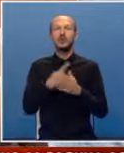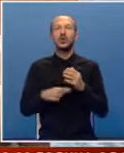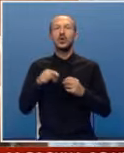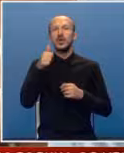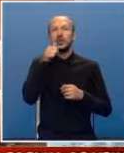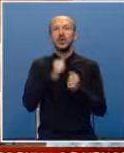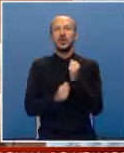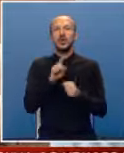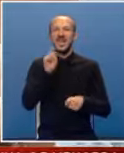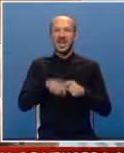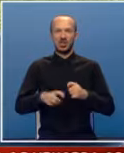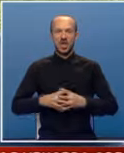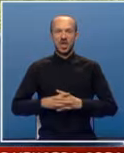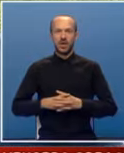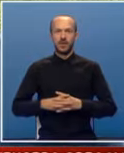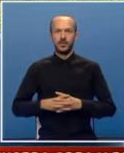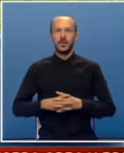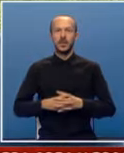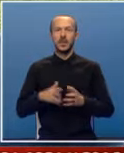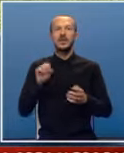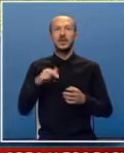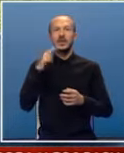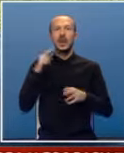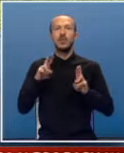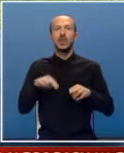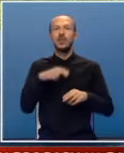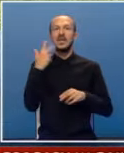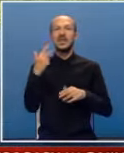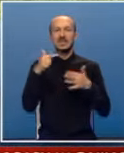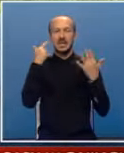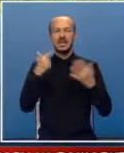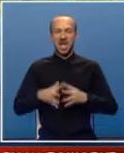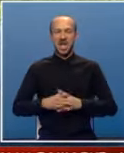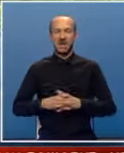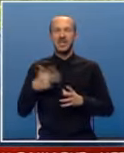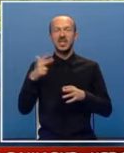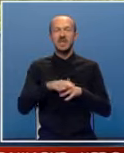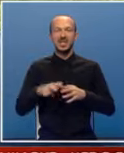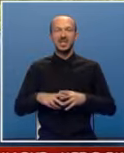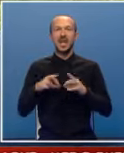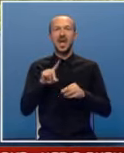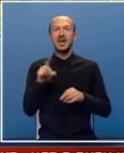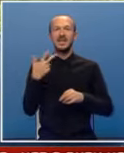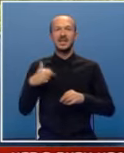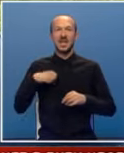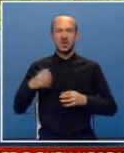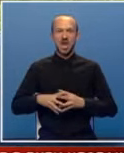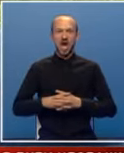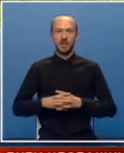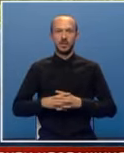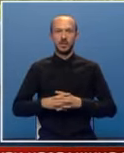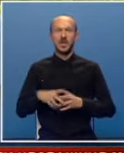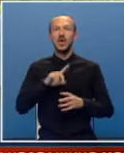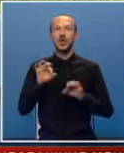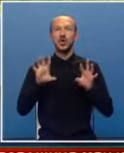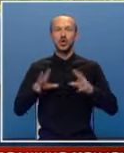što su zločinci nekažnjeni. Da je tri dana, mnogo je, tri cednice, tri mjeseca, ne 30 godina. Da